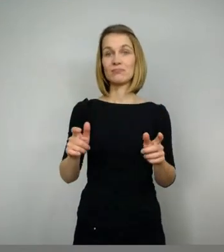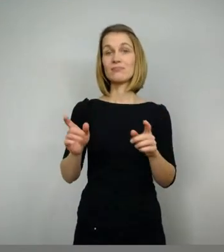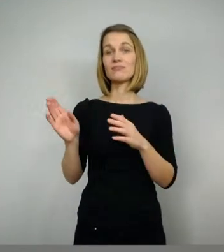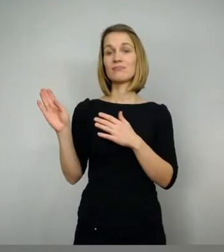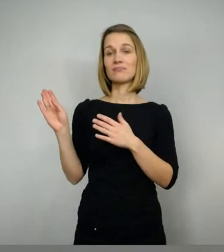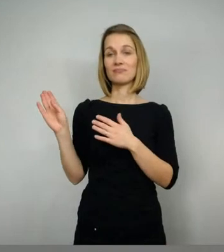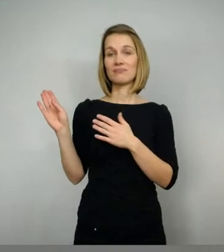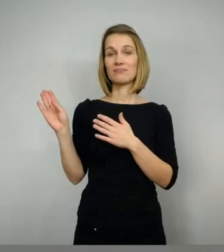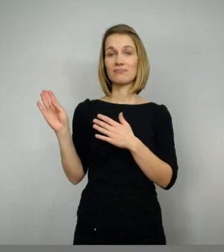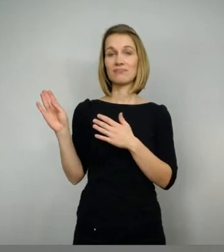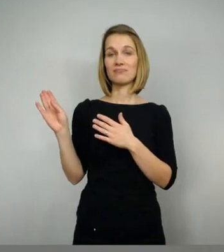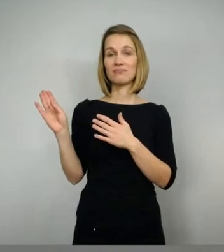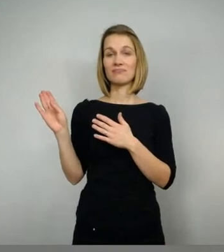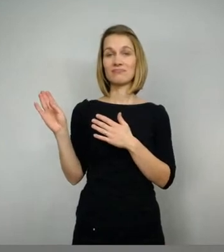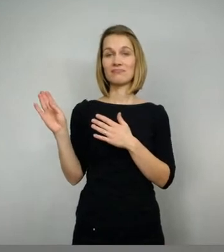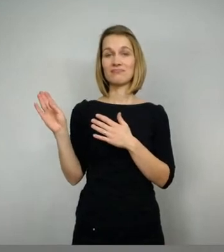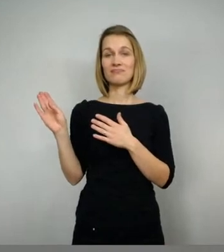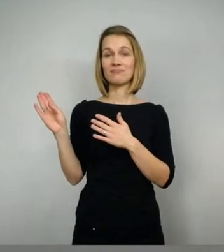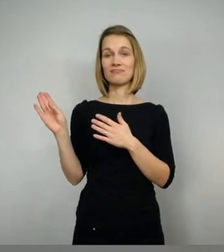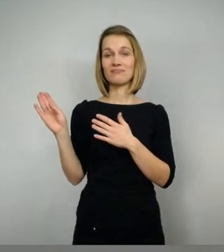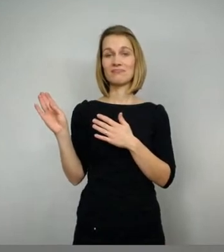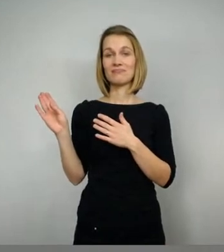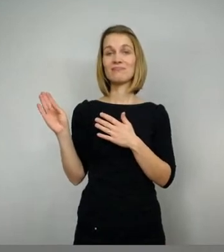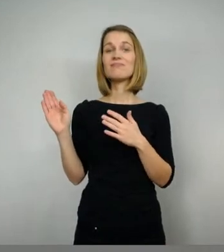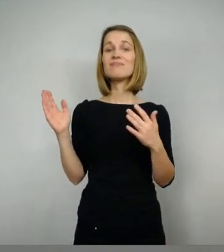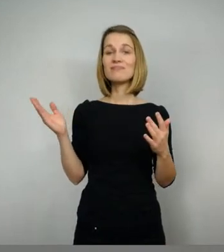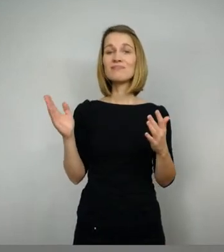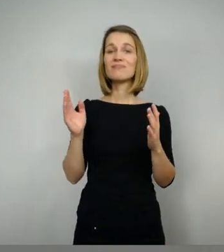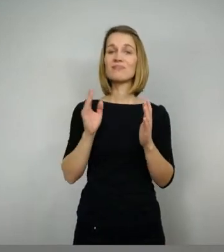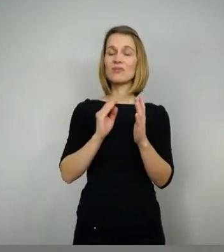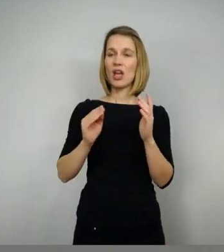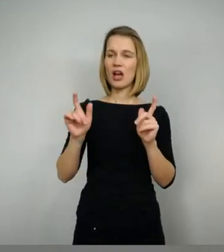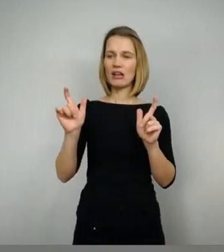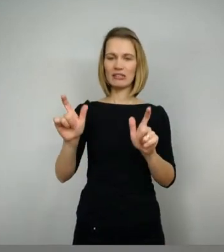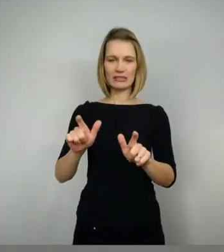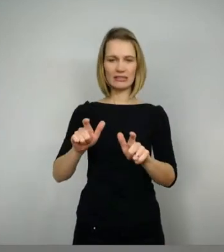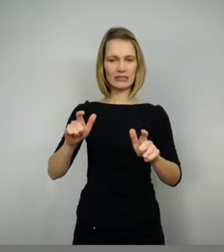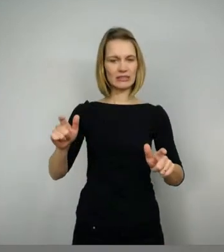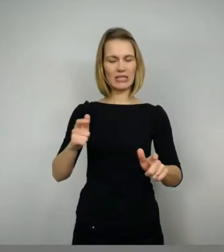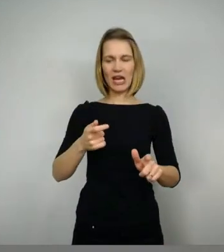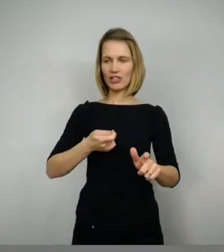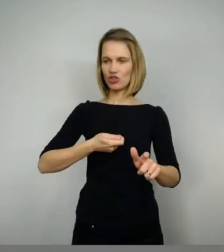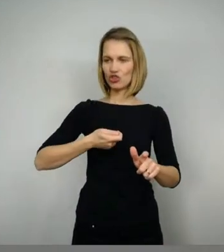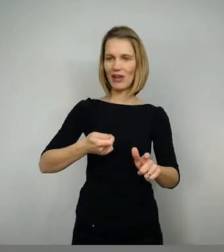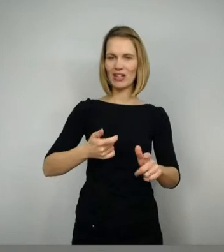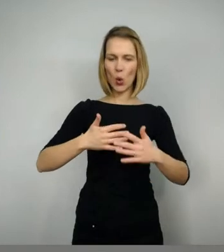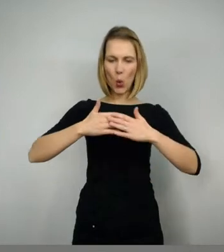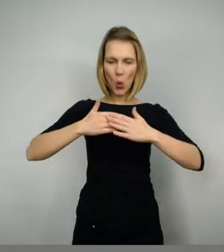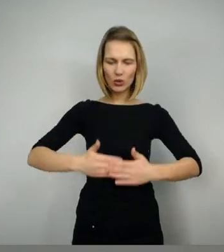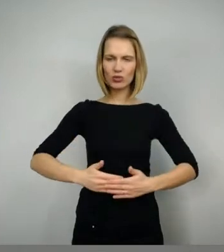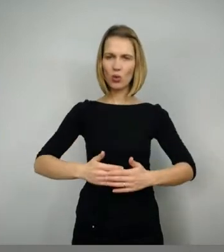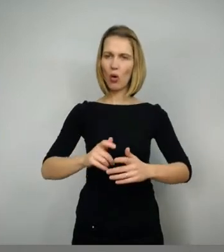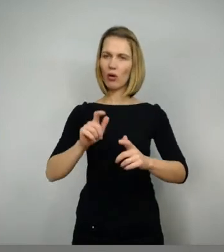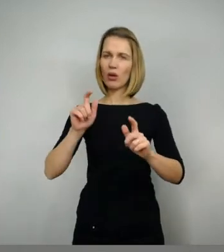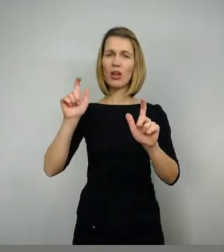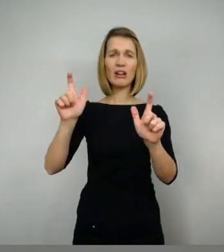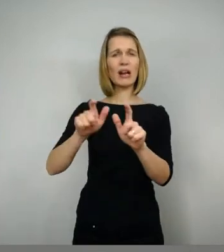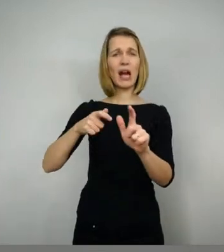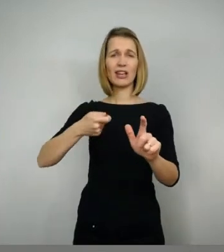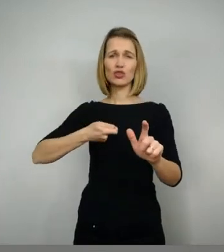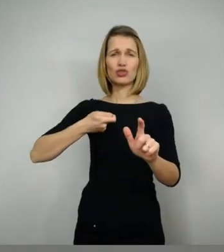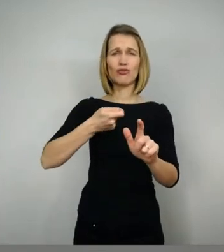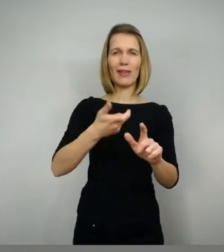Schwertes snieht ihr als ein Haar. Also kein Schwert kann auch nur ein Haarriss in diese Rüstung bringen, so